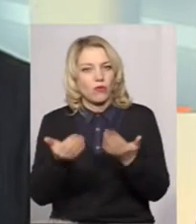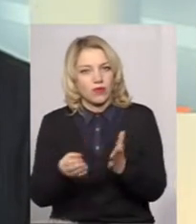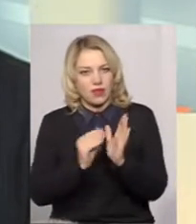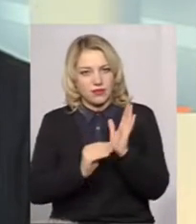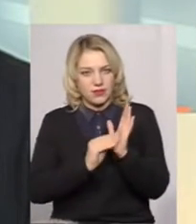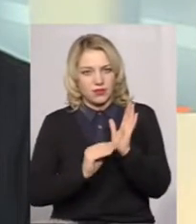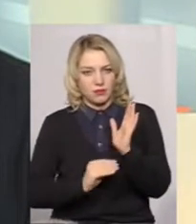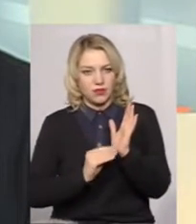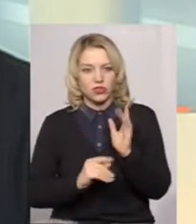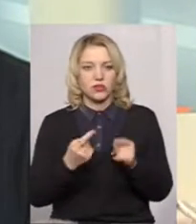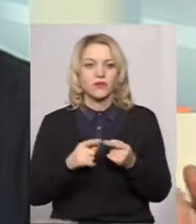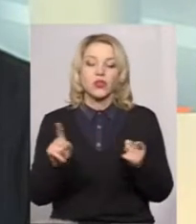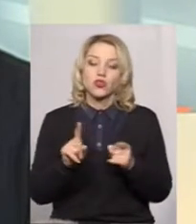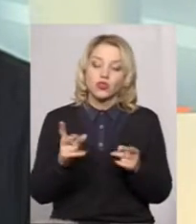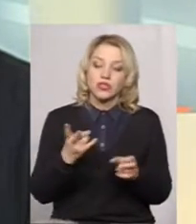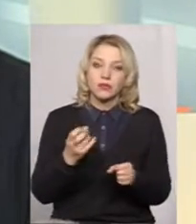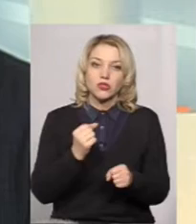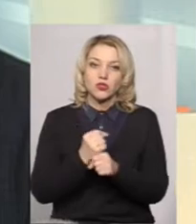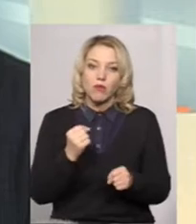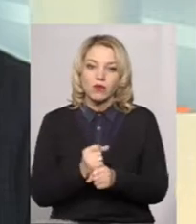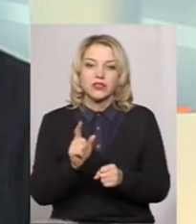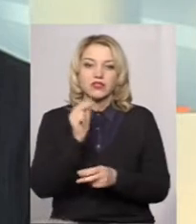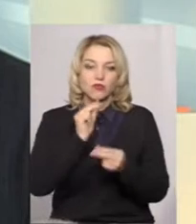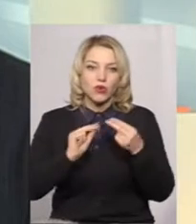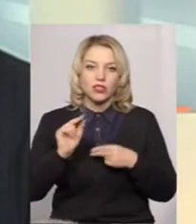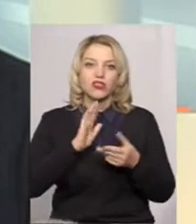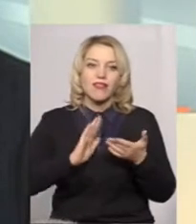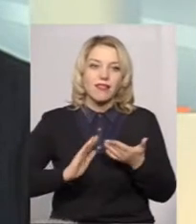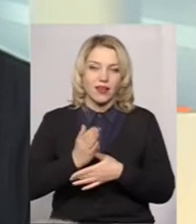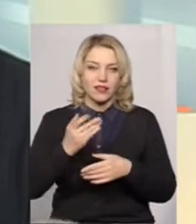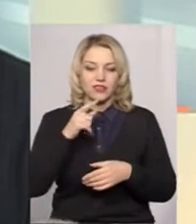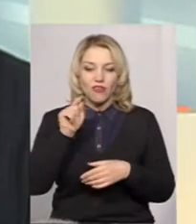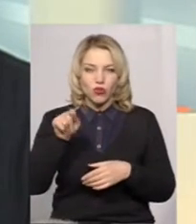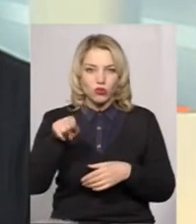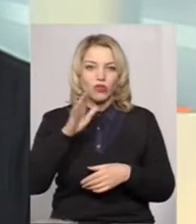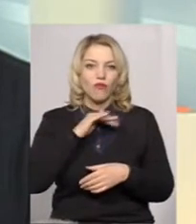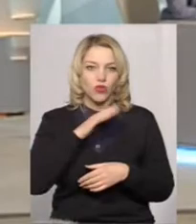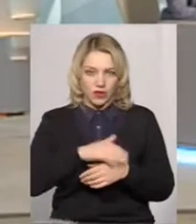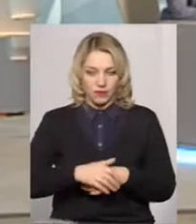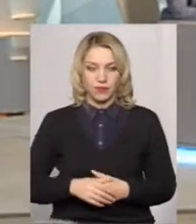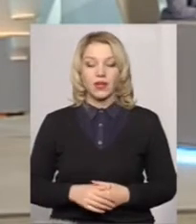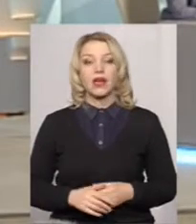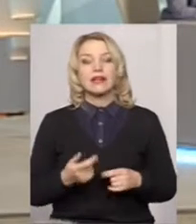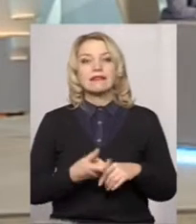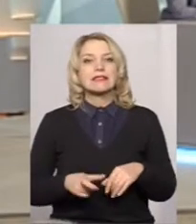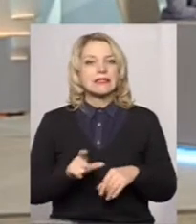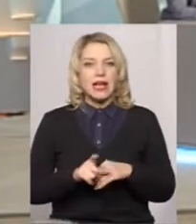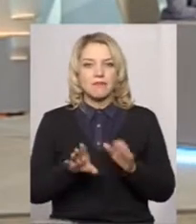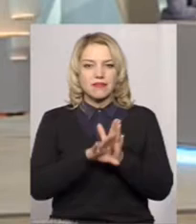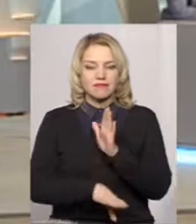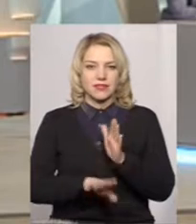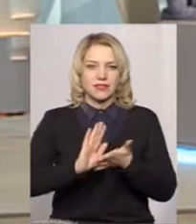які заходи провести, щоб покращити якість отої води. Найкритична в нас